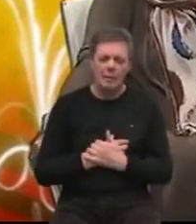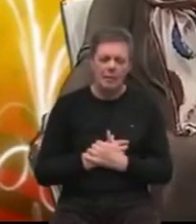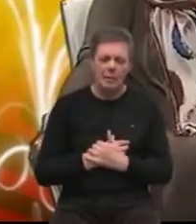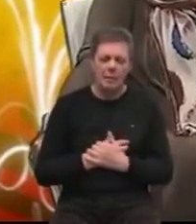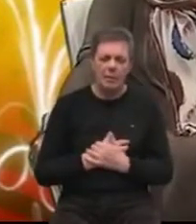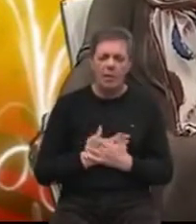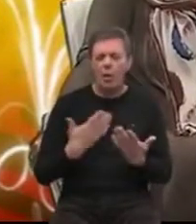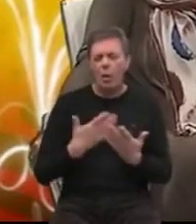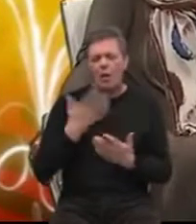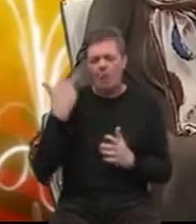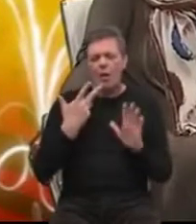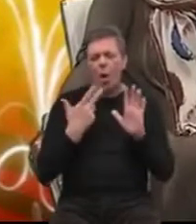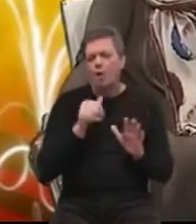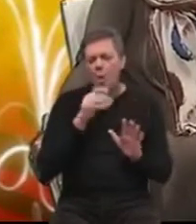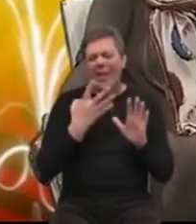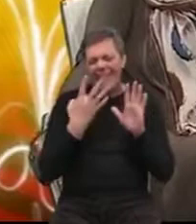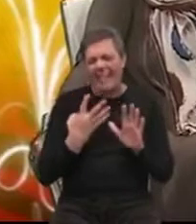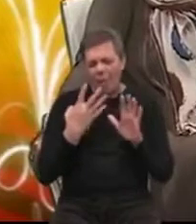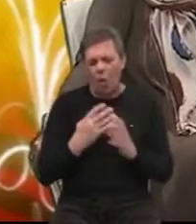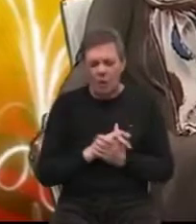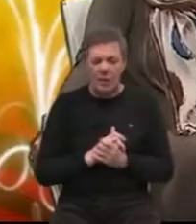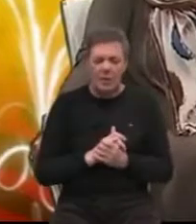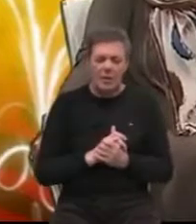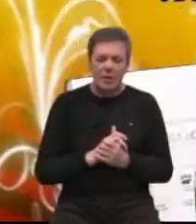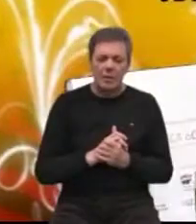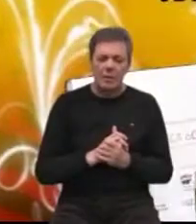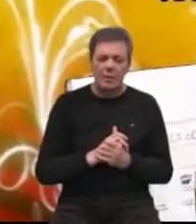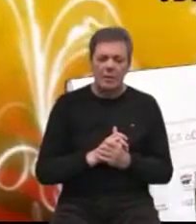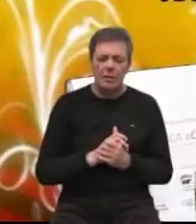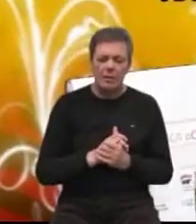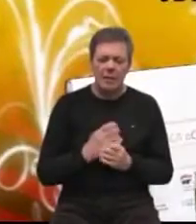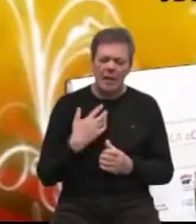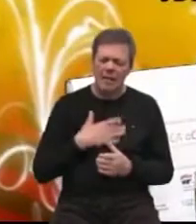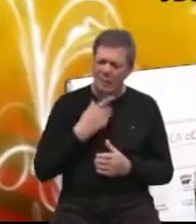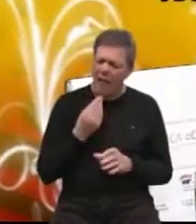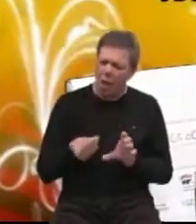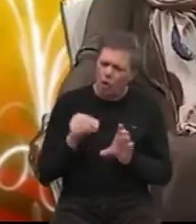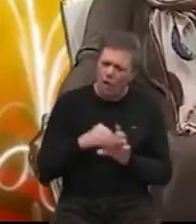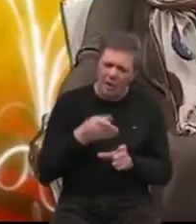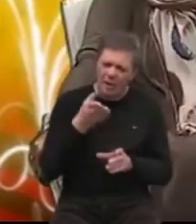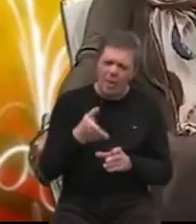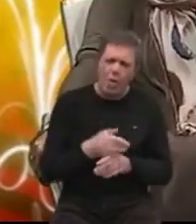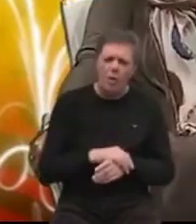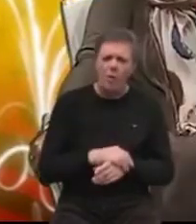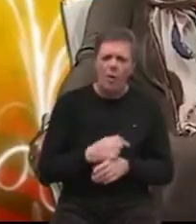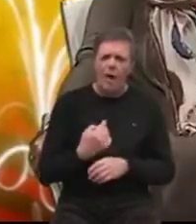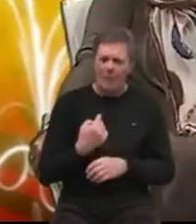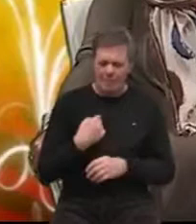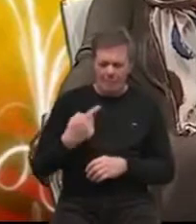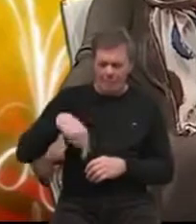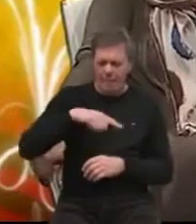edukav, koja će se održiti osmog i devetoga. Međutim, prije... Prije, ja sam samo htjela još ne dodati kod ovoga da nas,